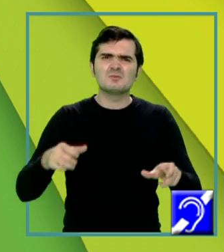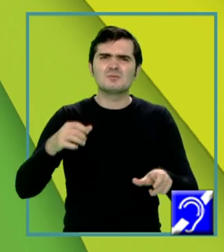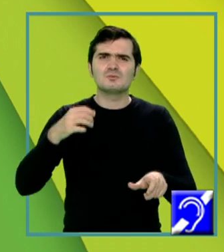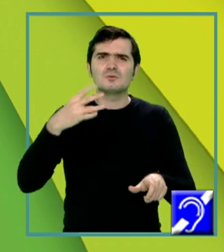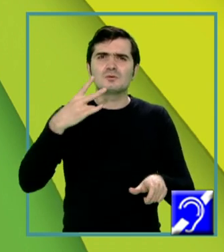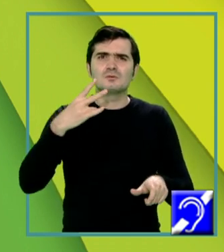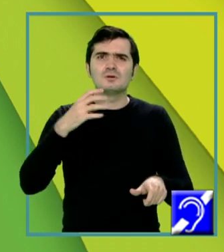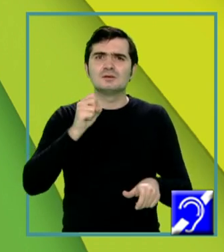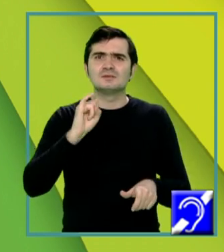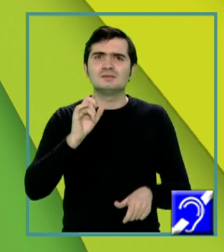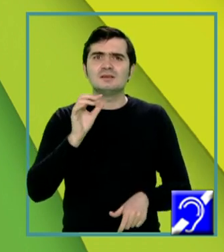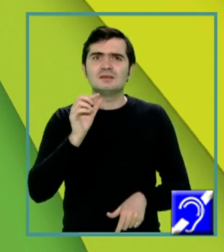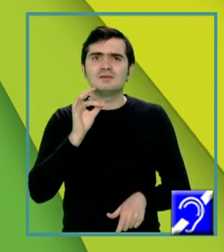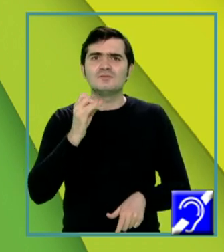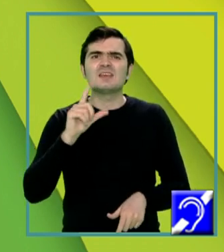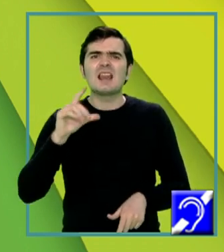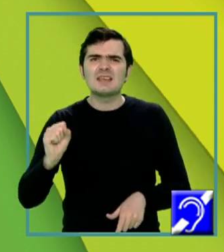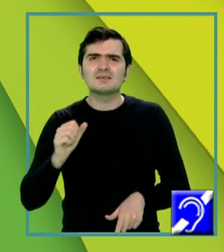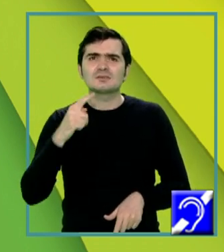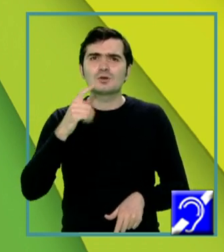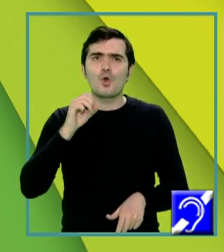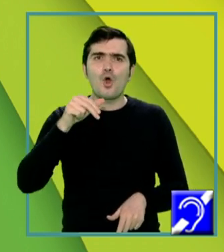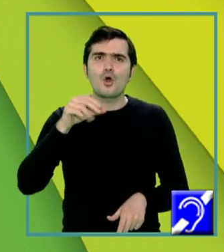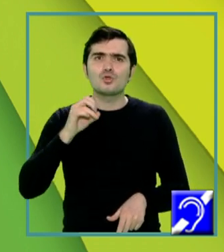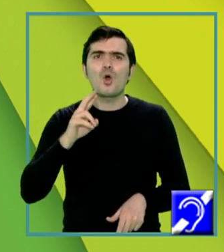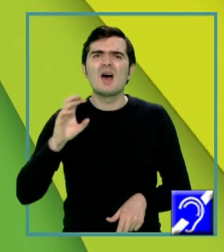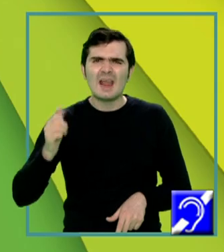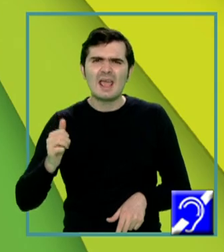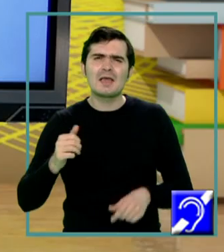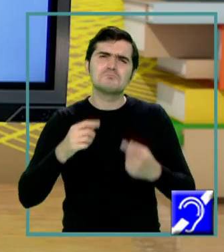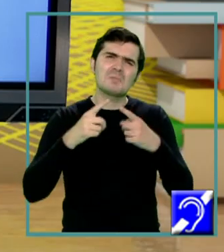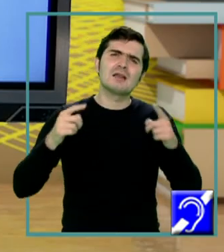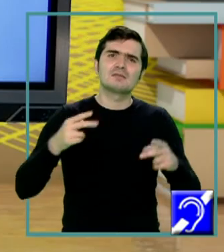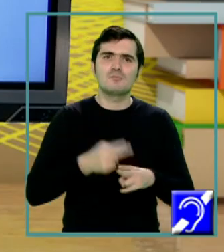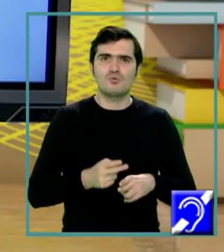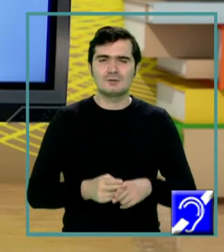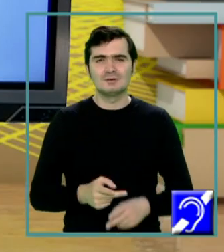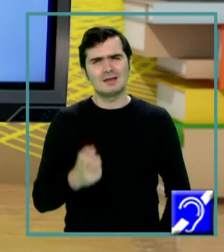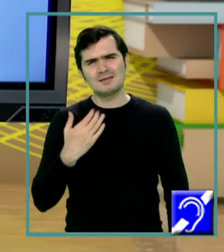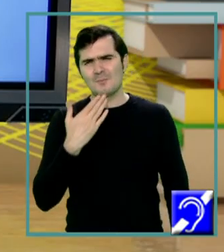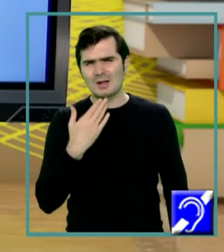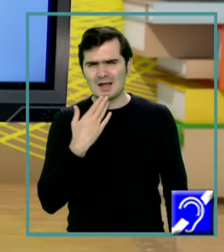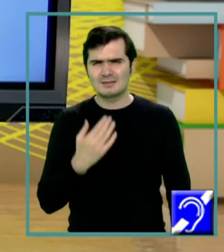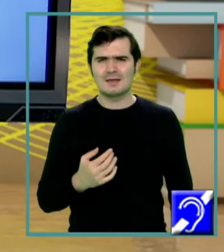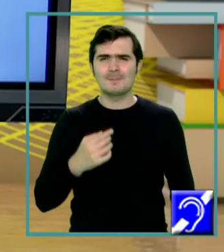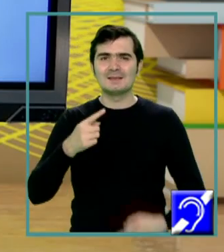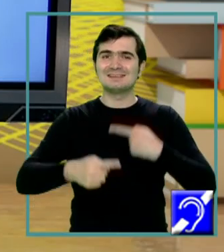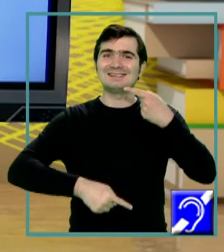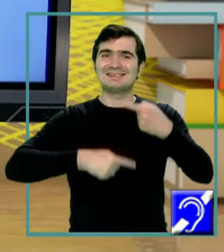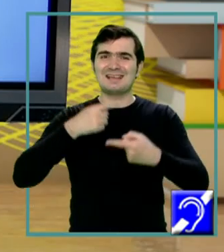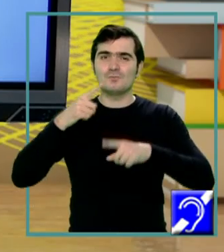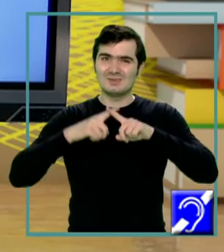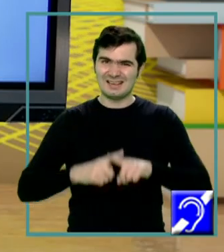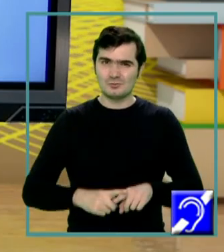sifilis, gonoree, micoze sau diverse parazitoze. Din păcate, și sistemul reproducător